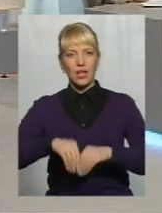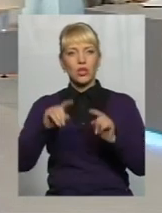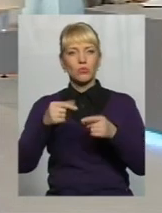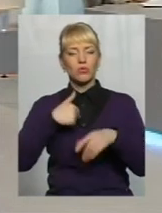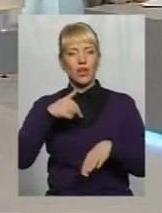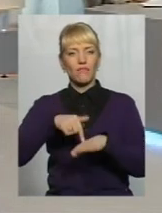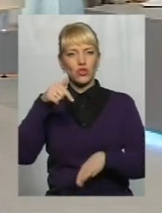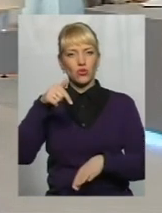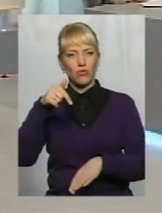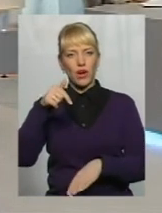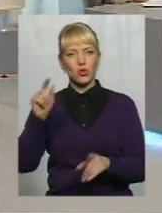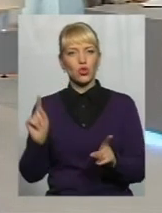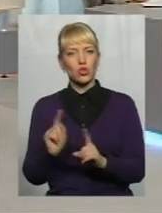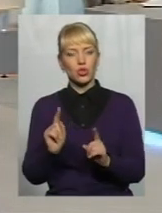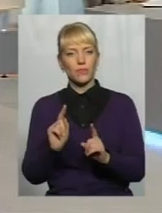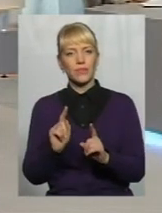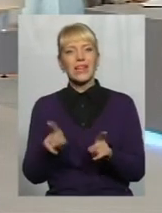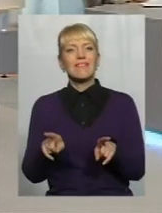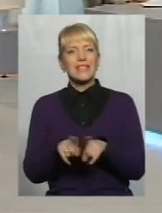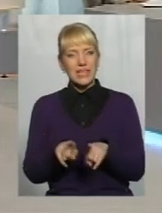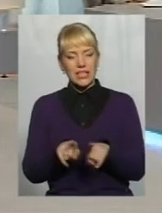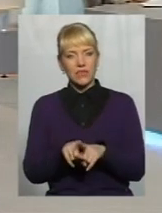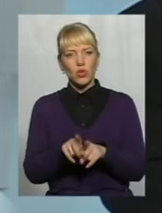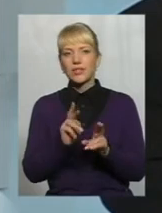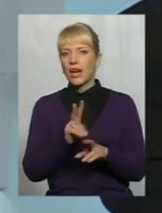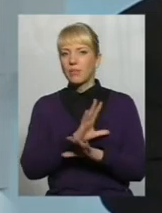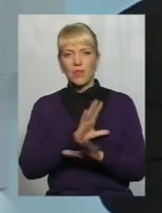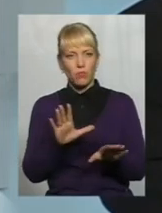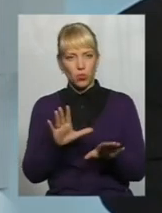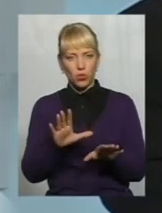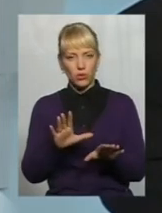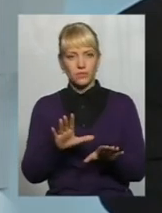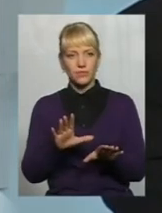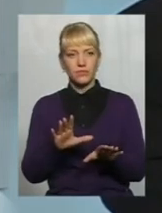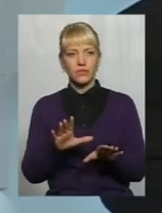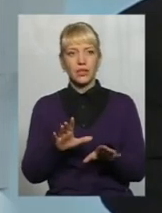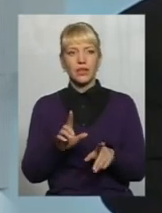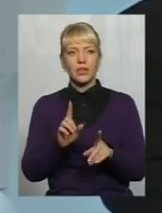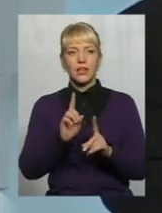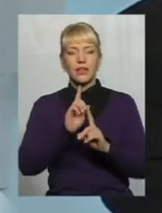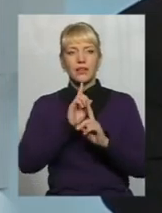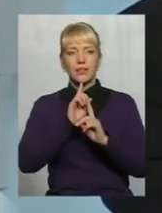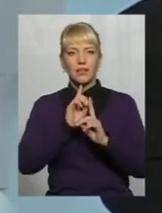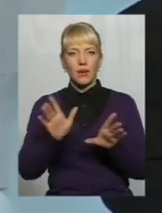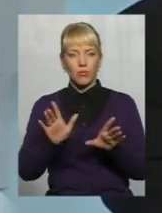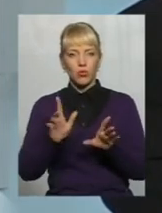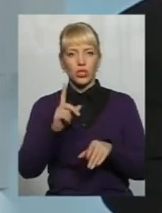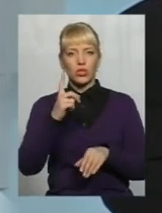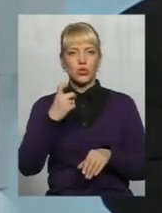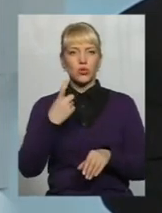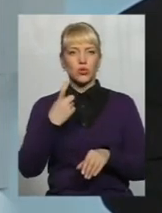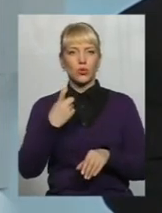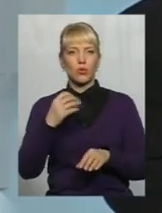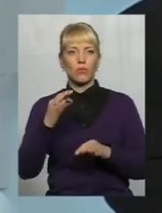відчуваю, що все рівно, як би там не було, не буде стопроцентної підтримки